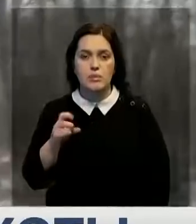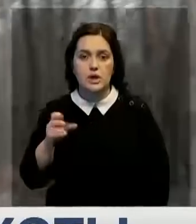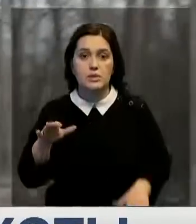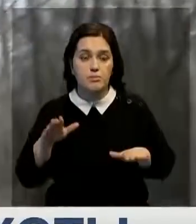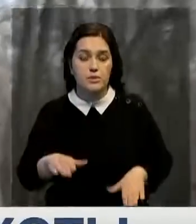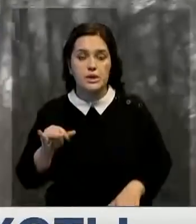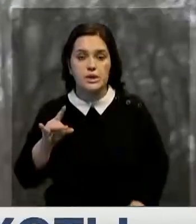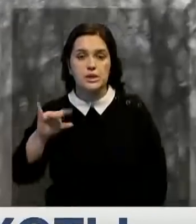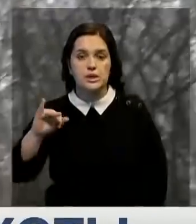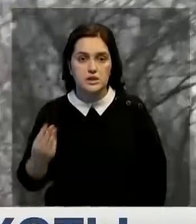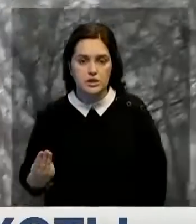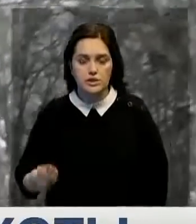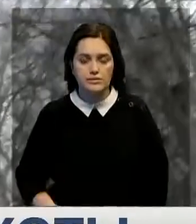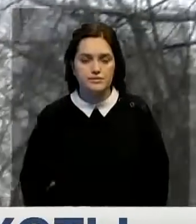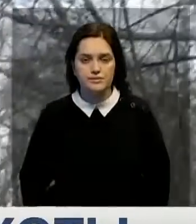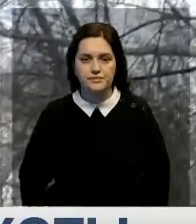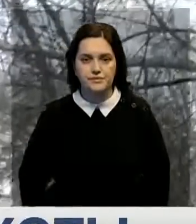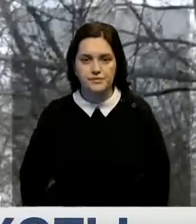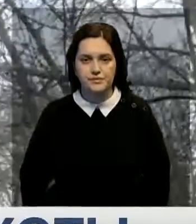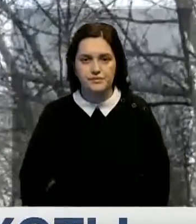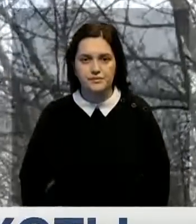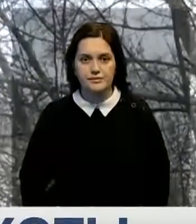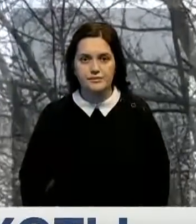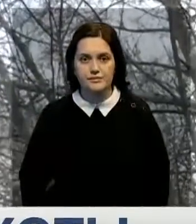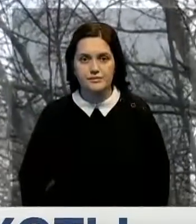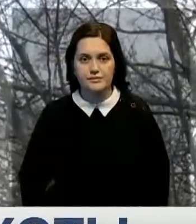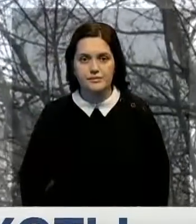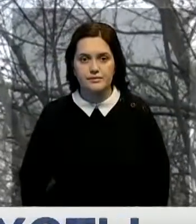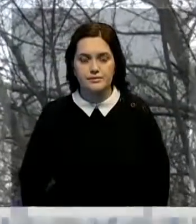Ербулабишев Марат Игликов из Павловской области, Хабар, 24.